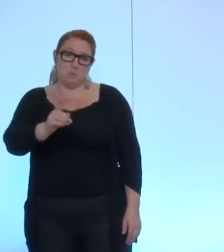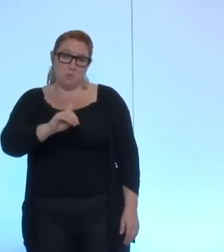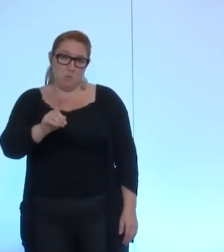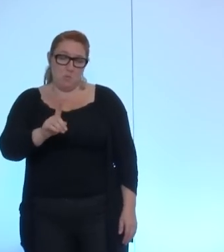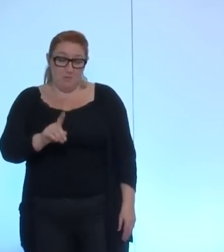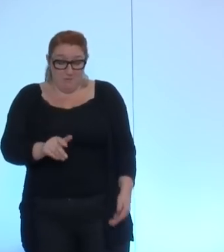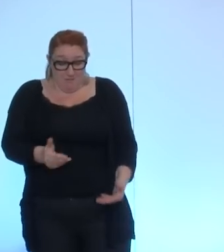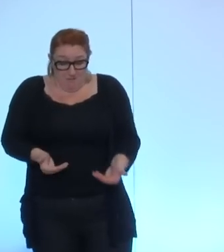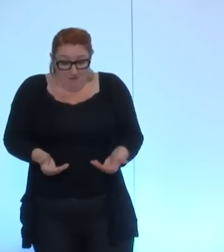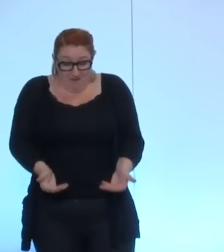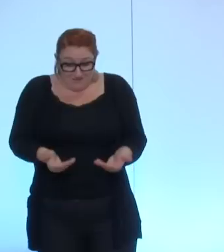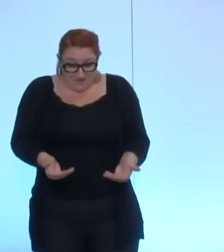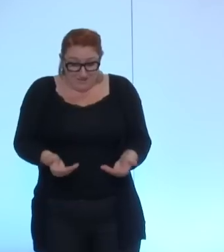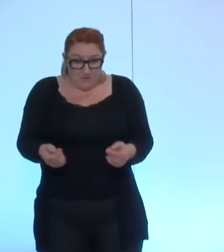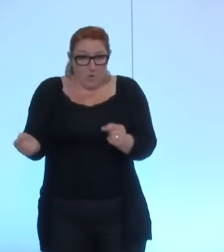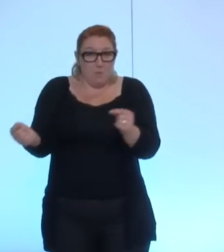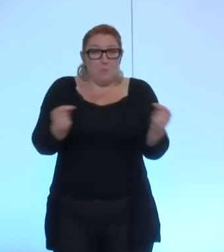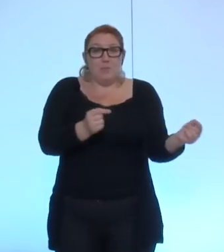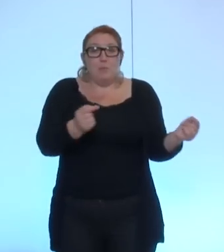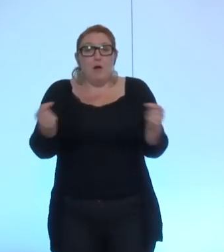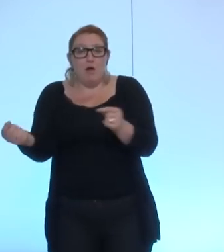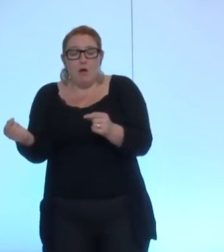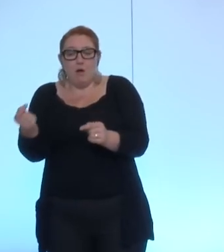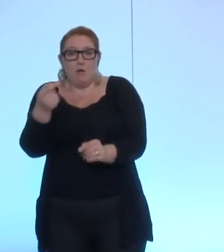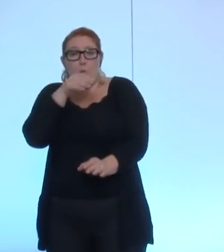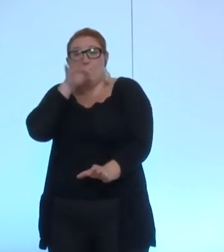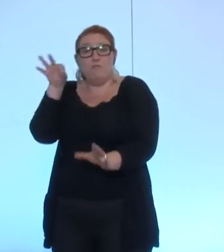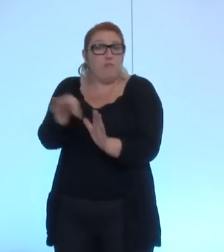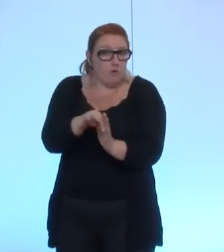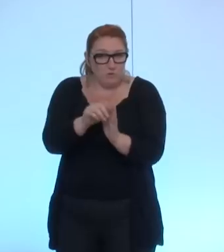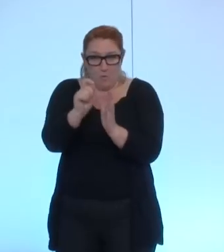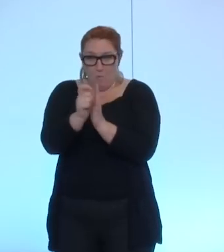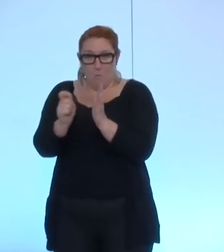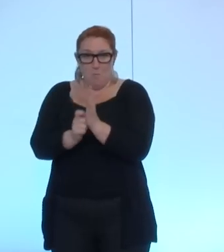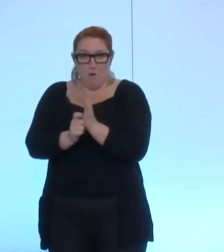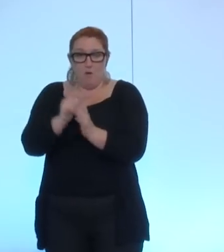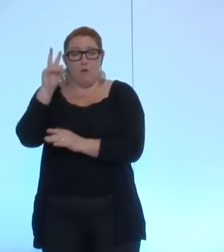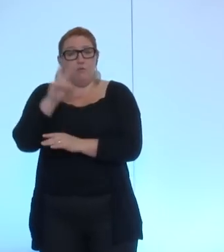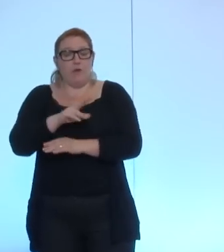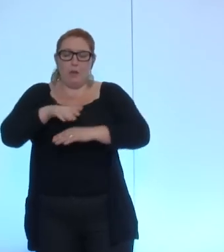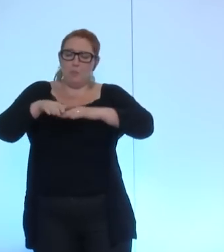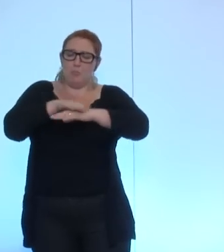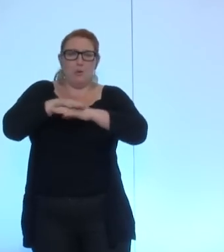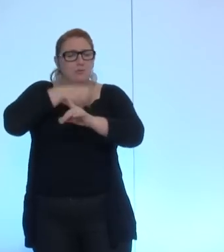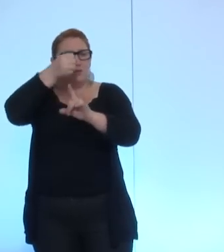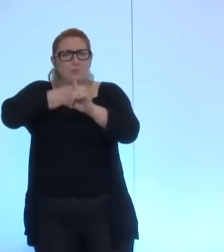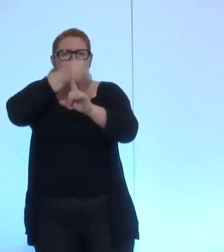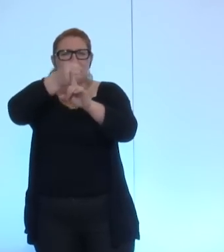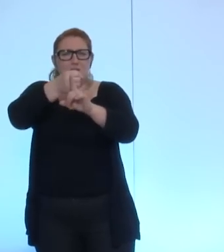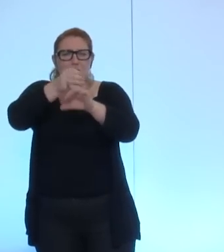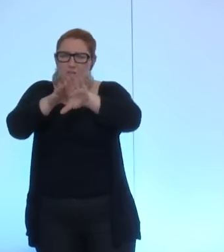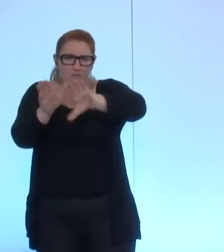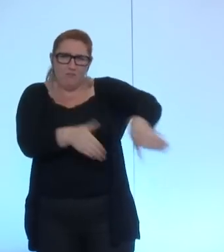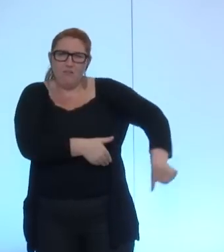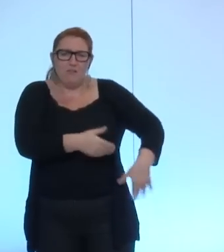notre vote de ce débat il n'y a plus de militants politiques il y a